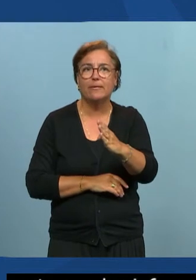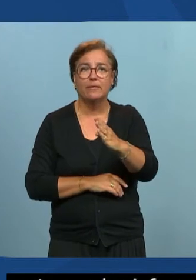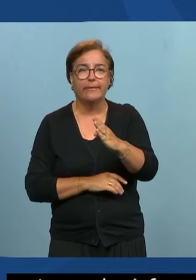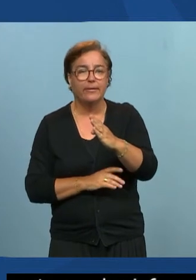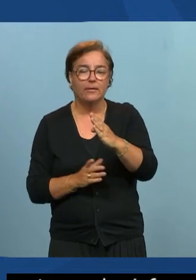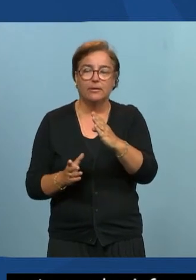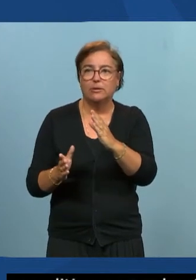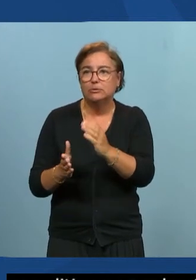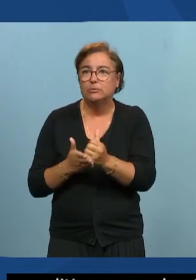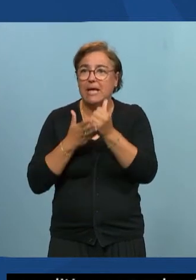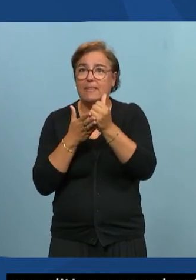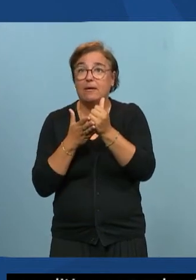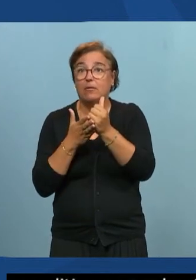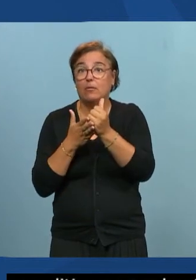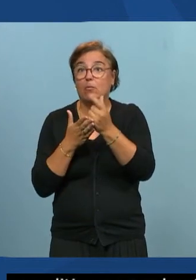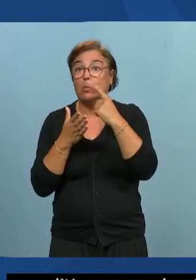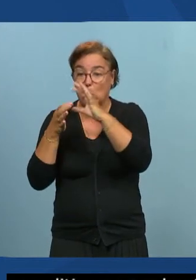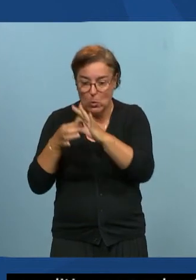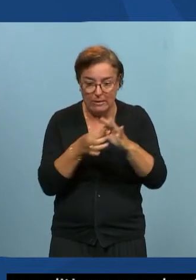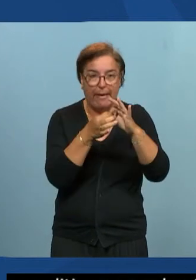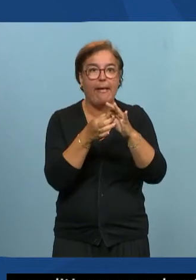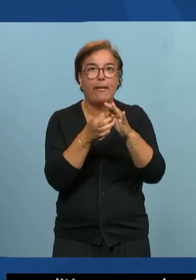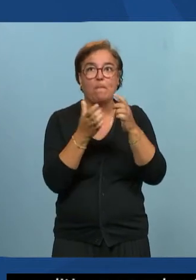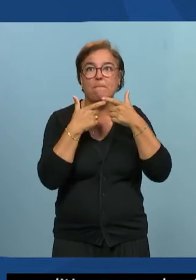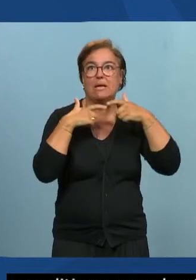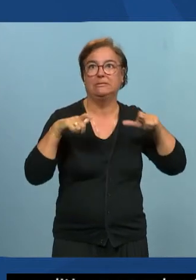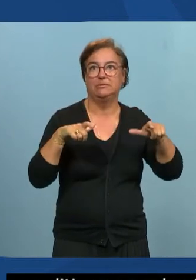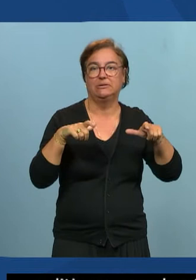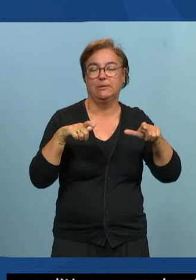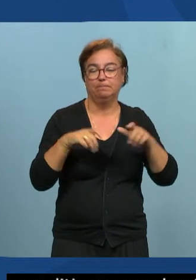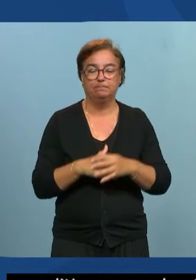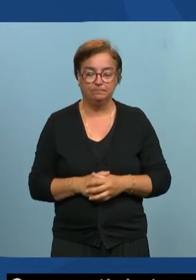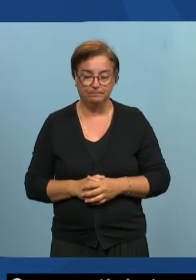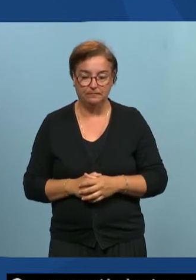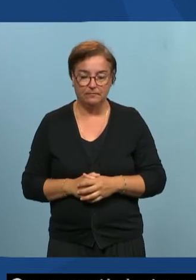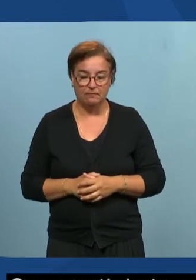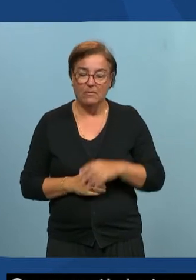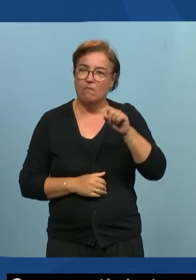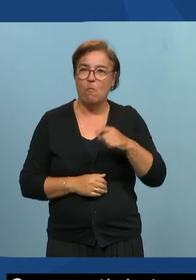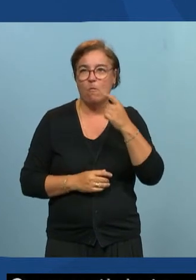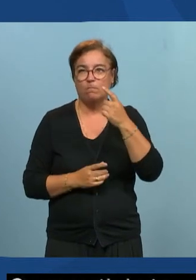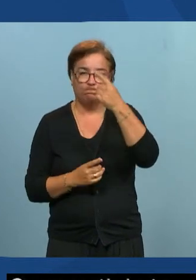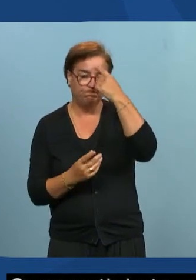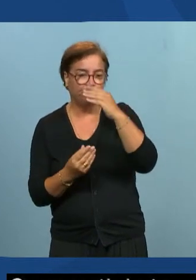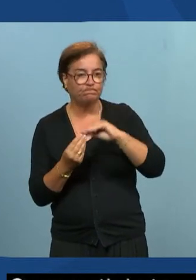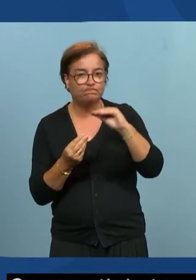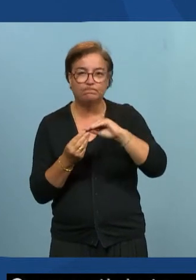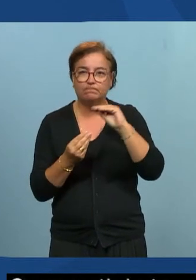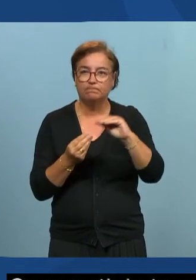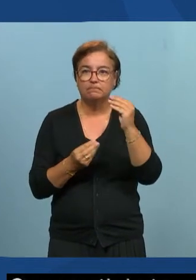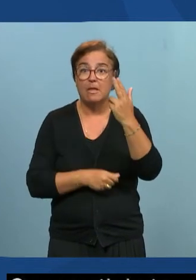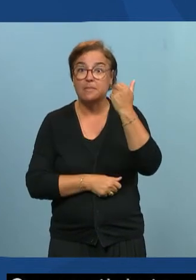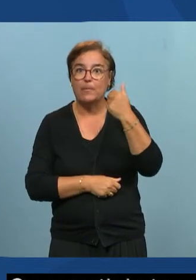dans la question de l'accessibilité. En tout cas, on s'en sert souvent comme ça. Se poser la question, quel que soit l